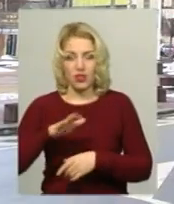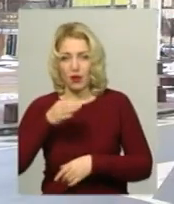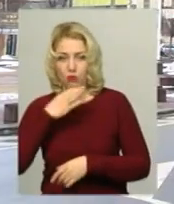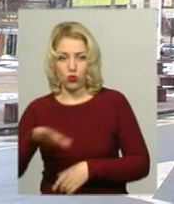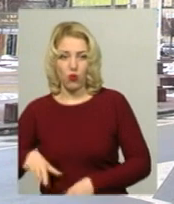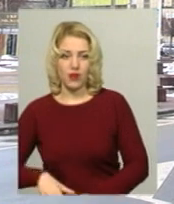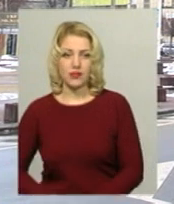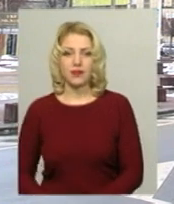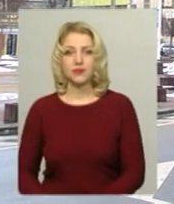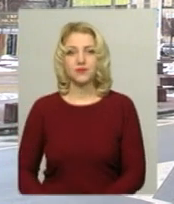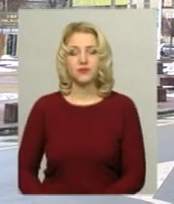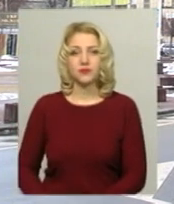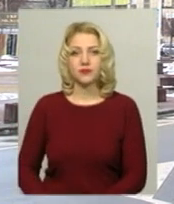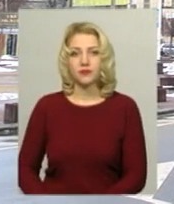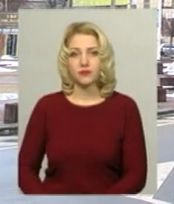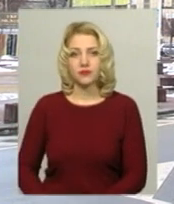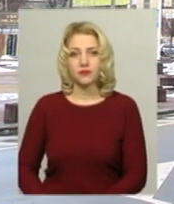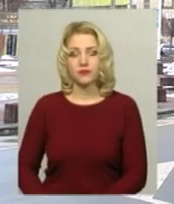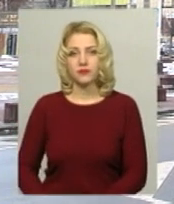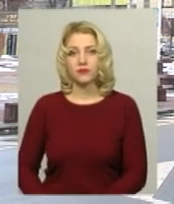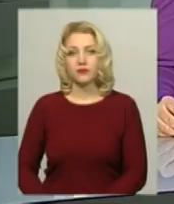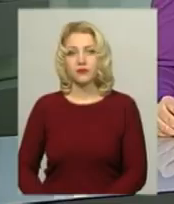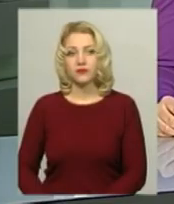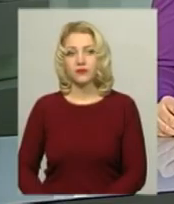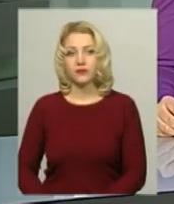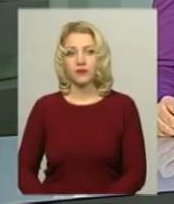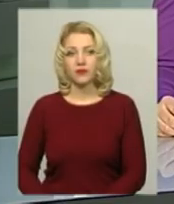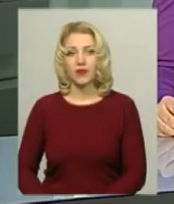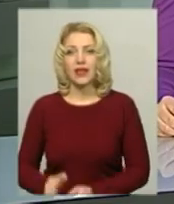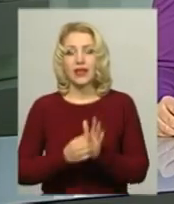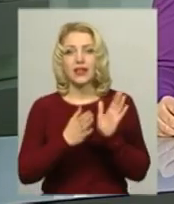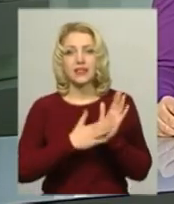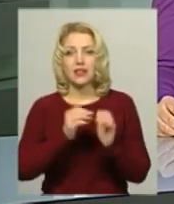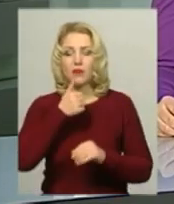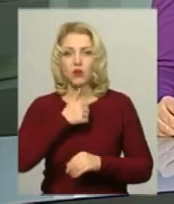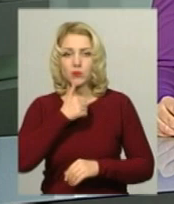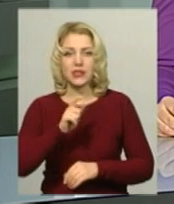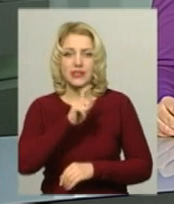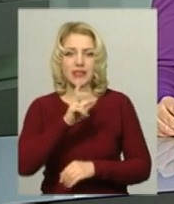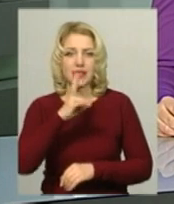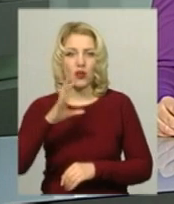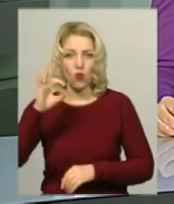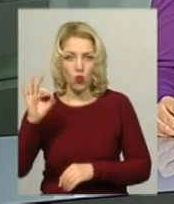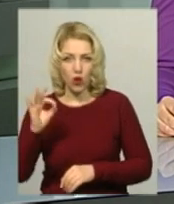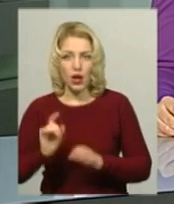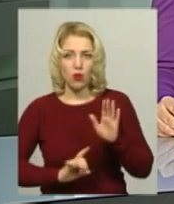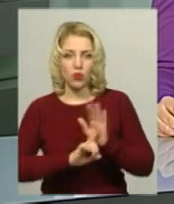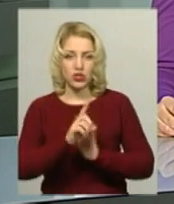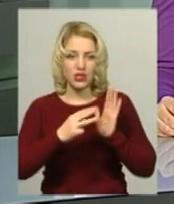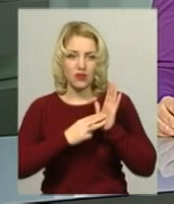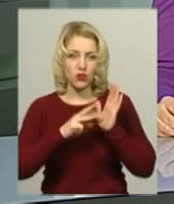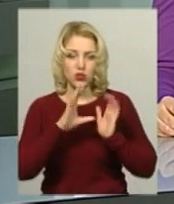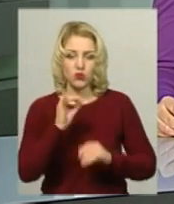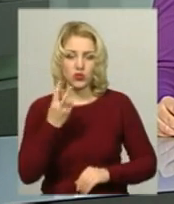Леся Боровець, Дем'ян Цегольник. Новини Поділяцентр. Реєстрація на пробне зовнішнє незалежне оцінювання розпочнеться 8